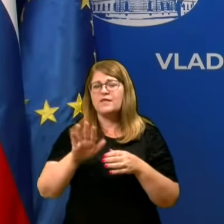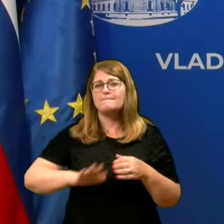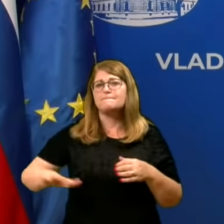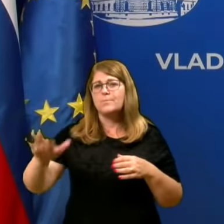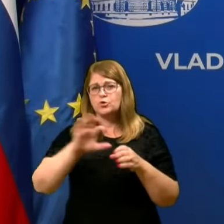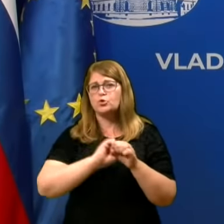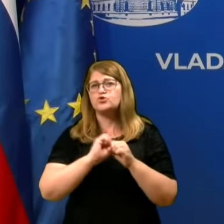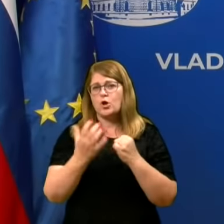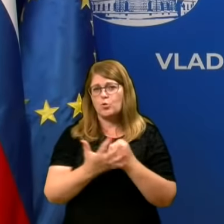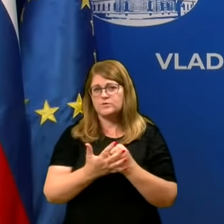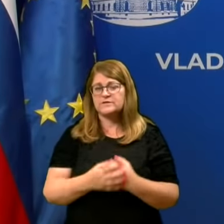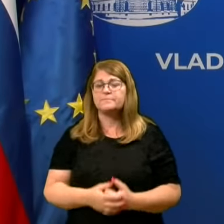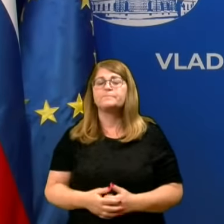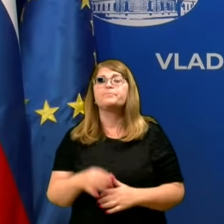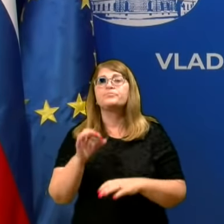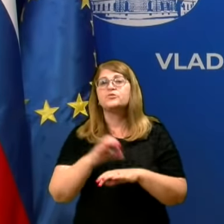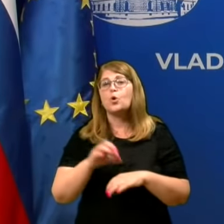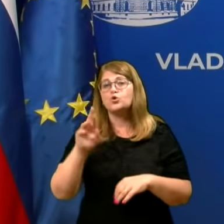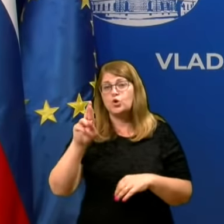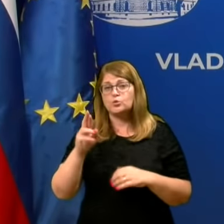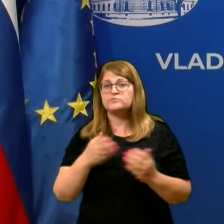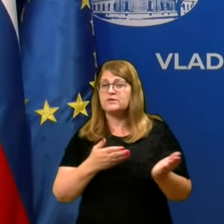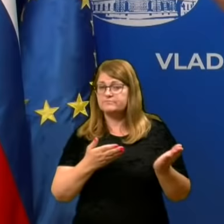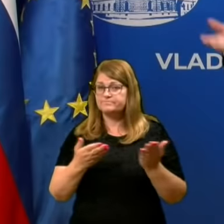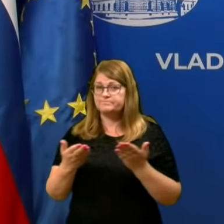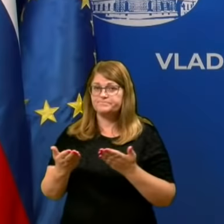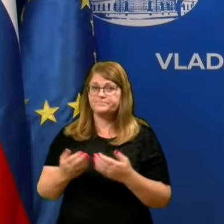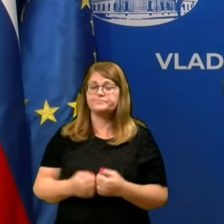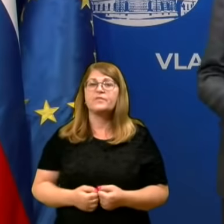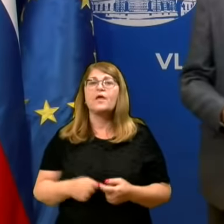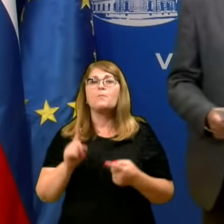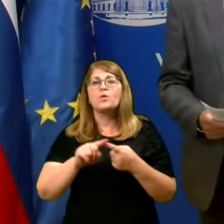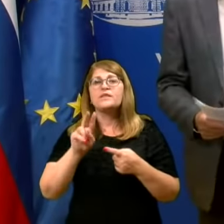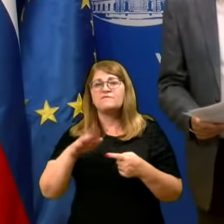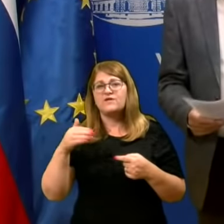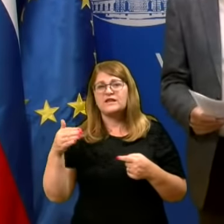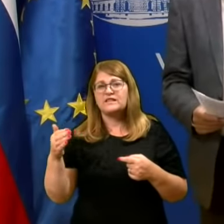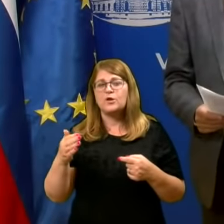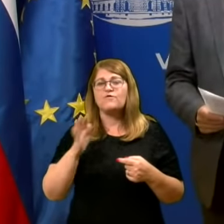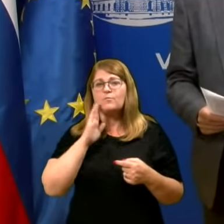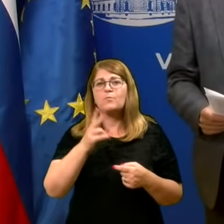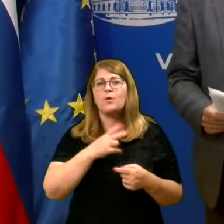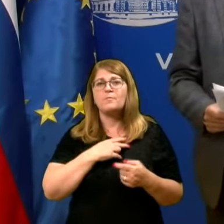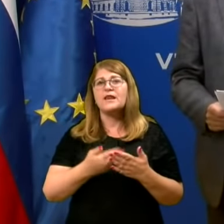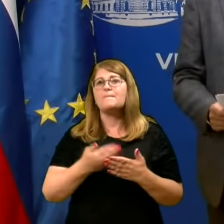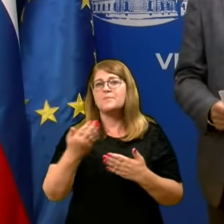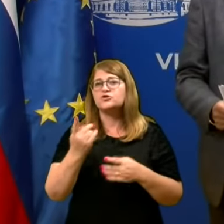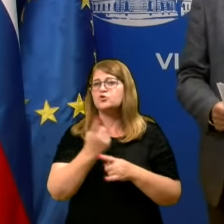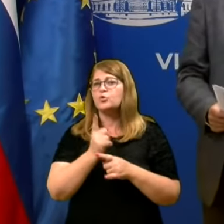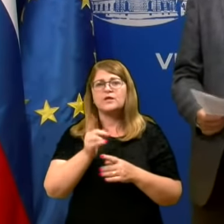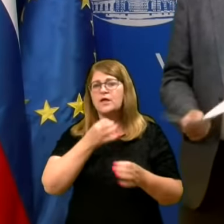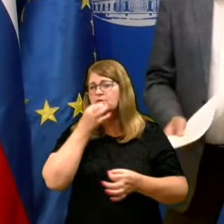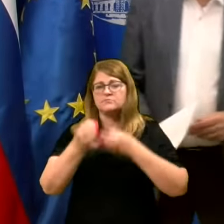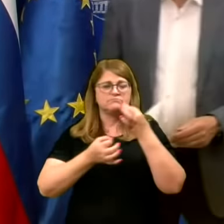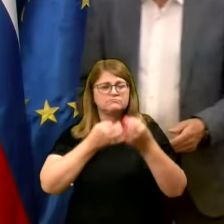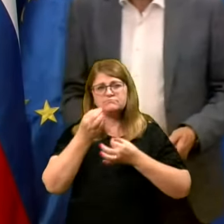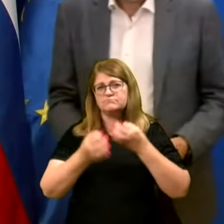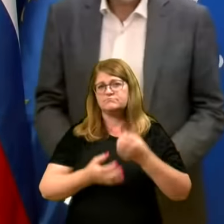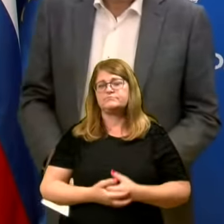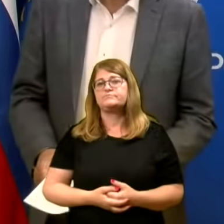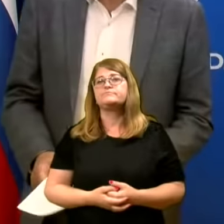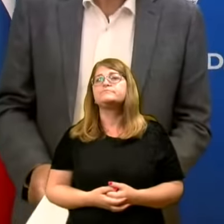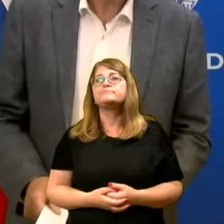Rozman, prosim še za vašo predstavitev. Potem pa bomo na daljevanju imeli priložnost tudi za zastavljanje vprašanja.